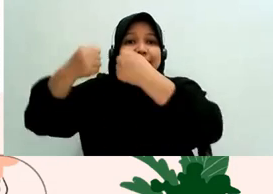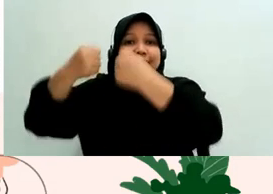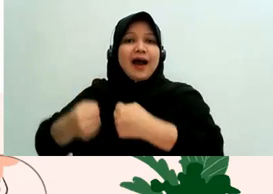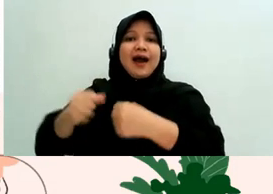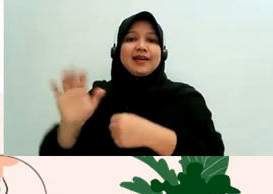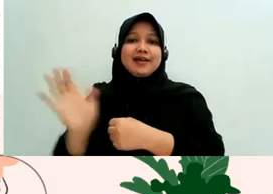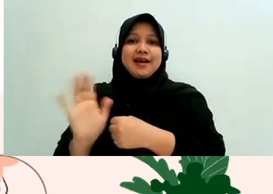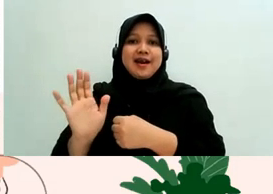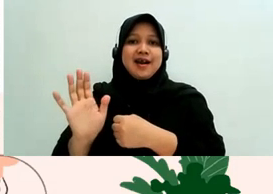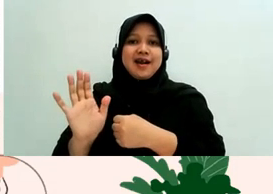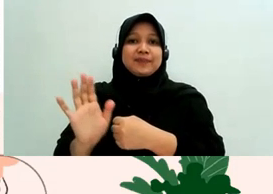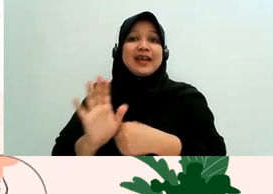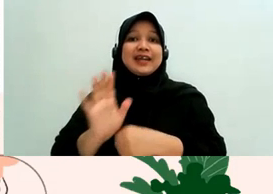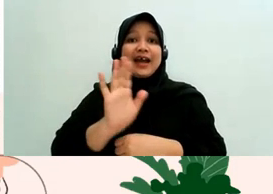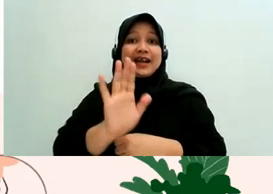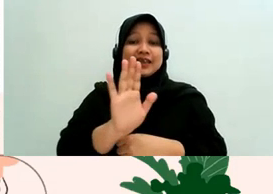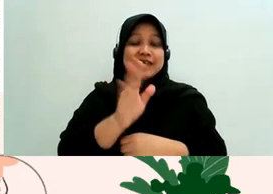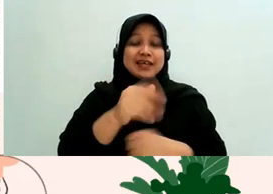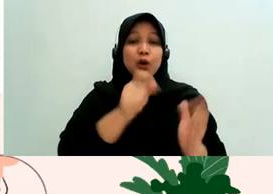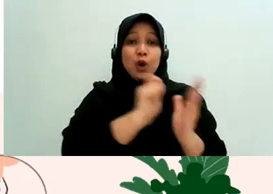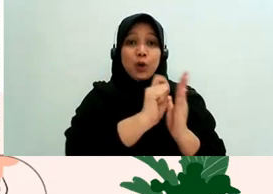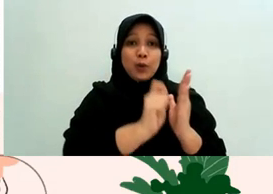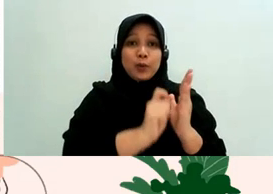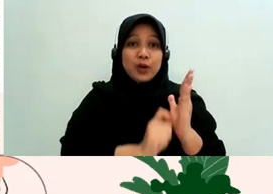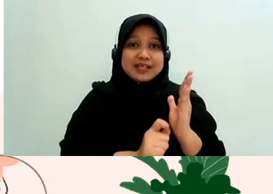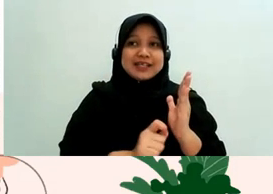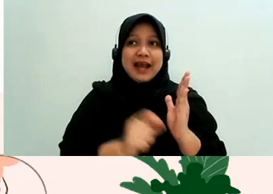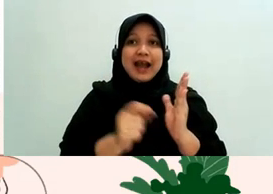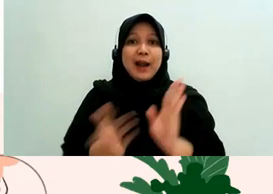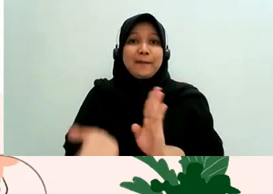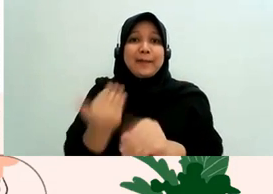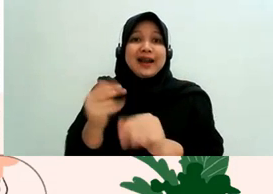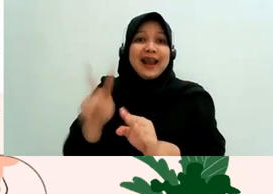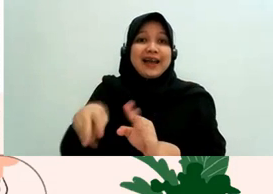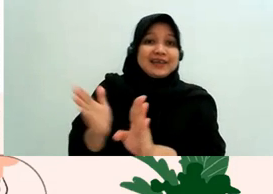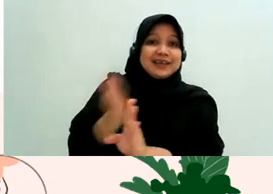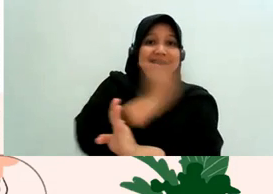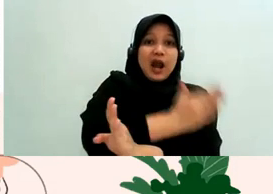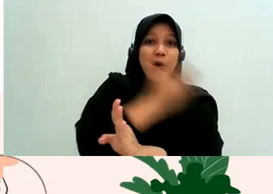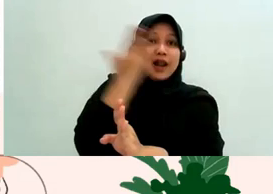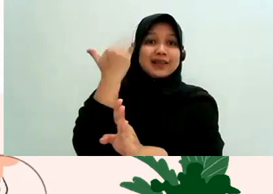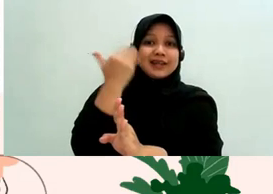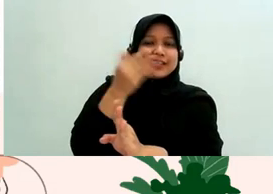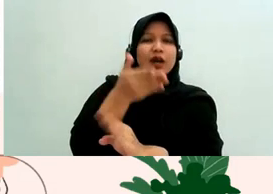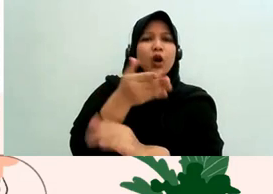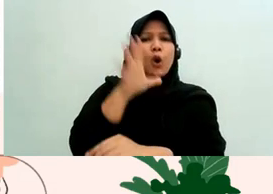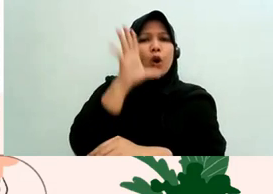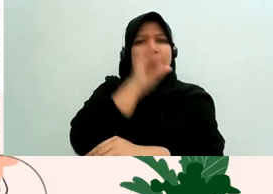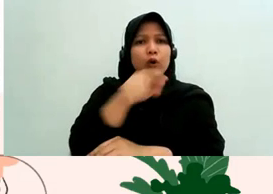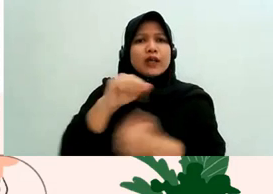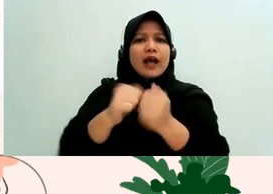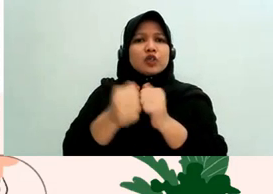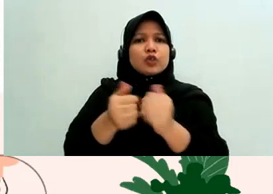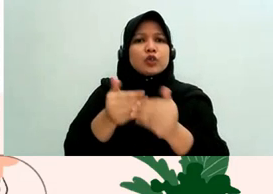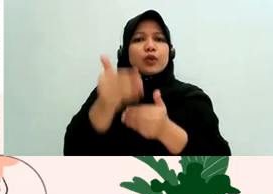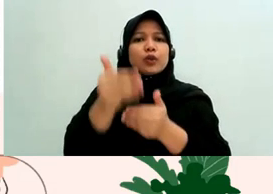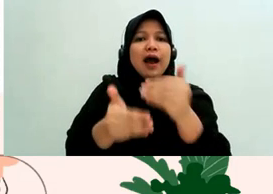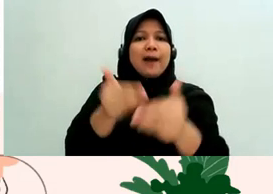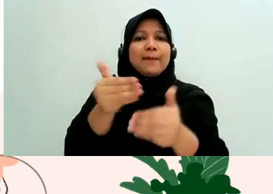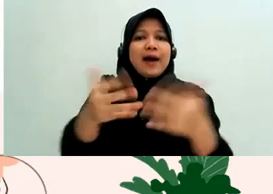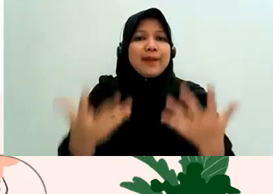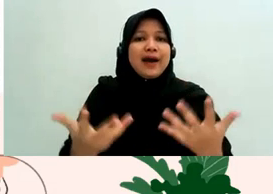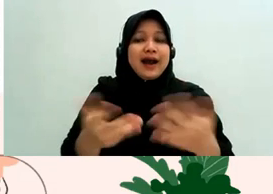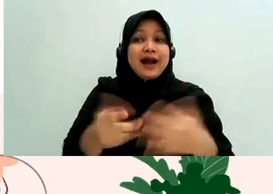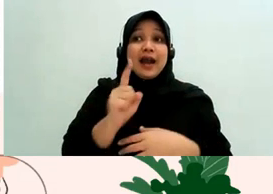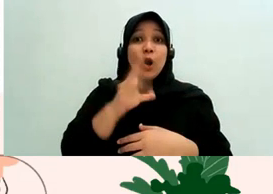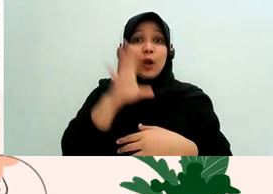ketika teman-teman menulis tadi itu balik lagi ke yang depan ya teman-teman kan harus tahu sedang di tahap apa itu perkaranya nah ketika teman-teman